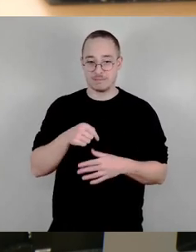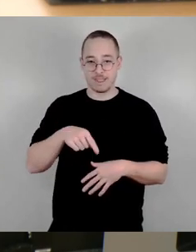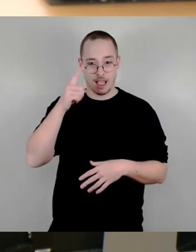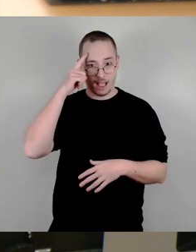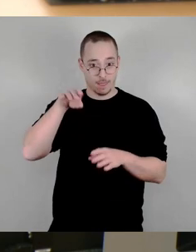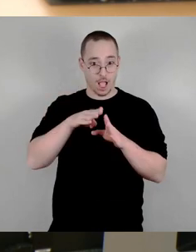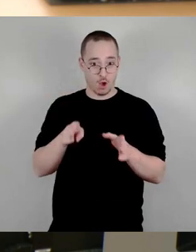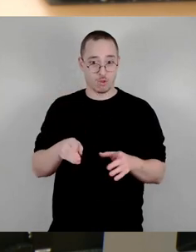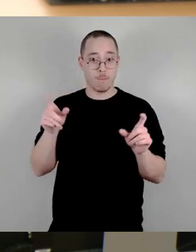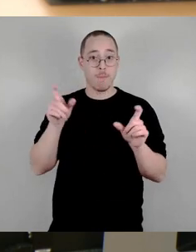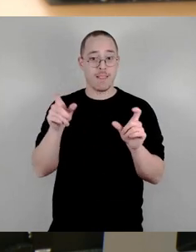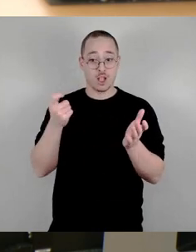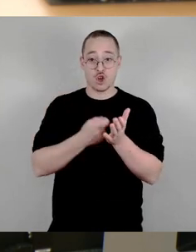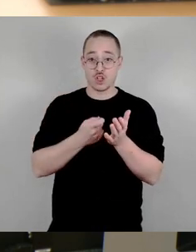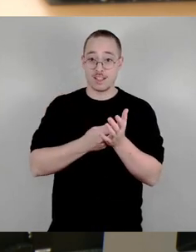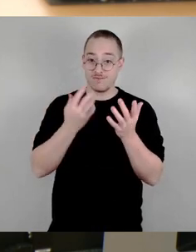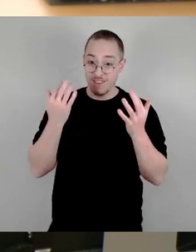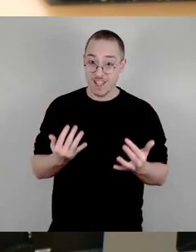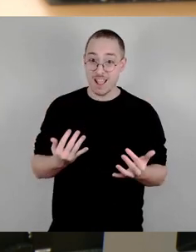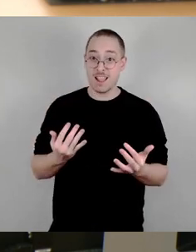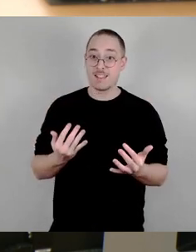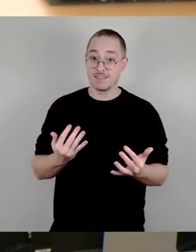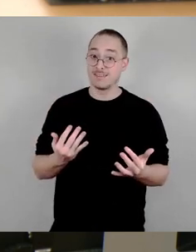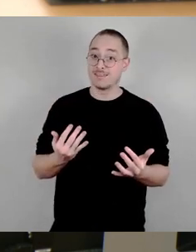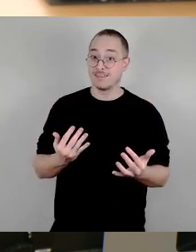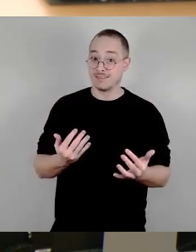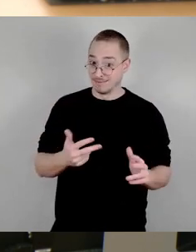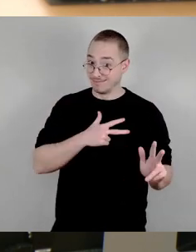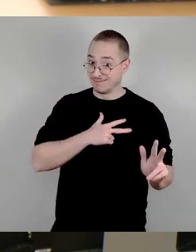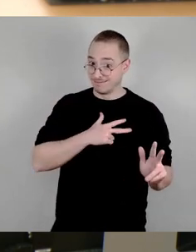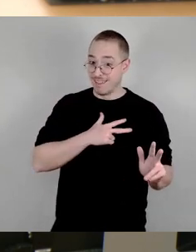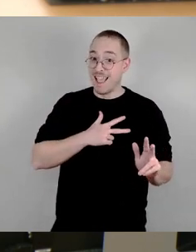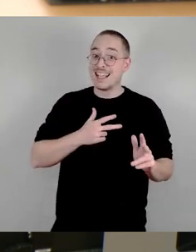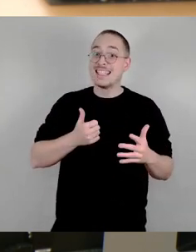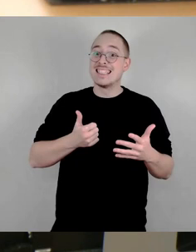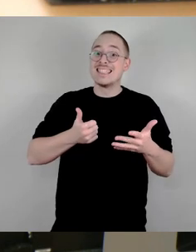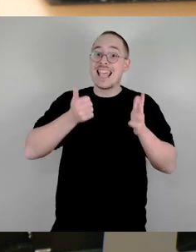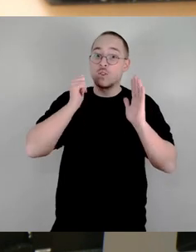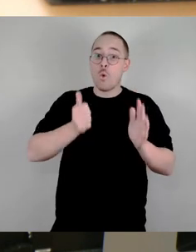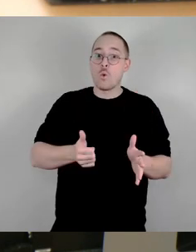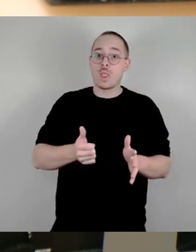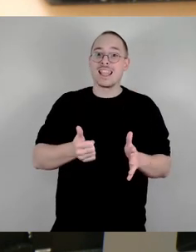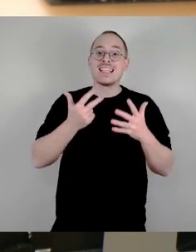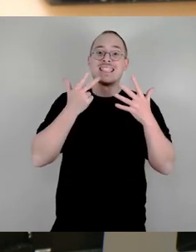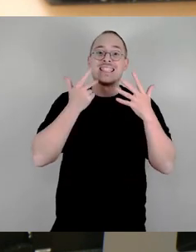inzwischen auf sage und schreibe 637.000 Euro,